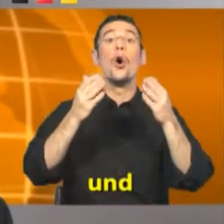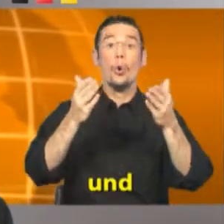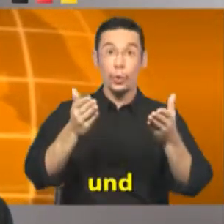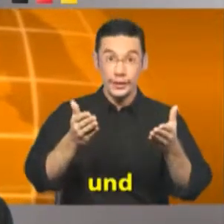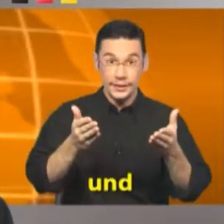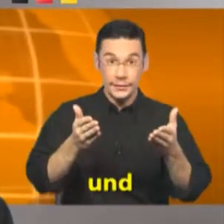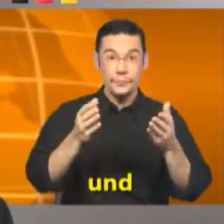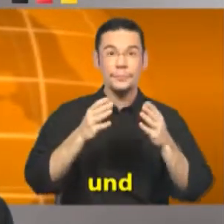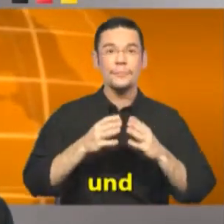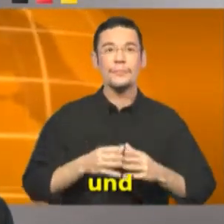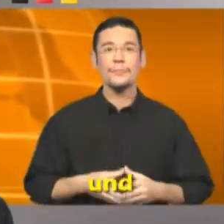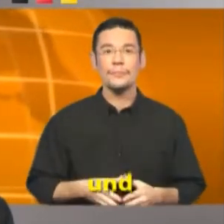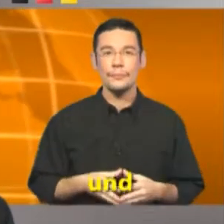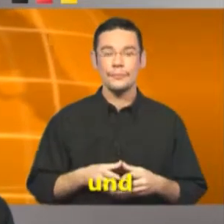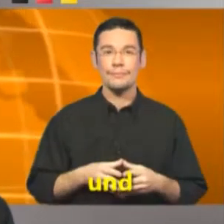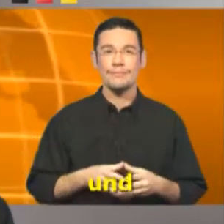Und